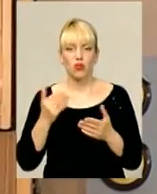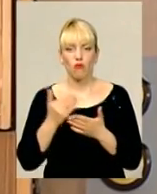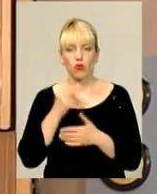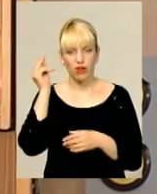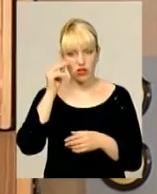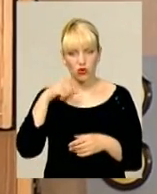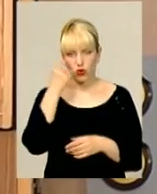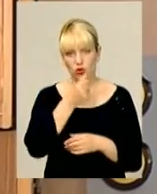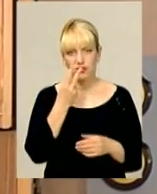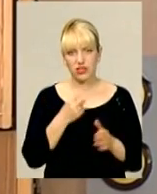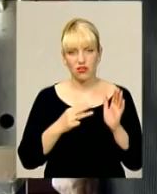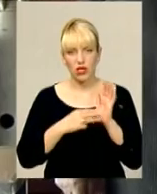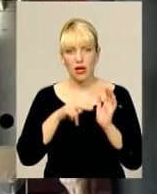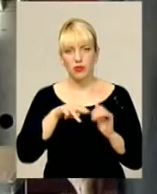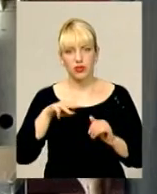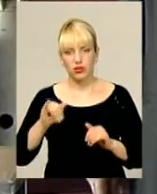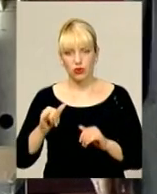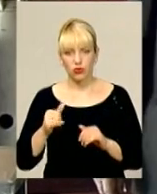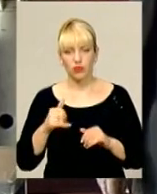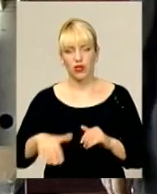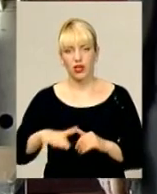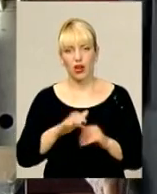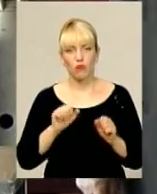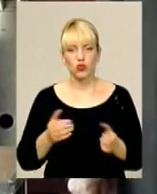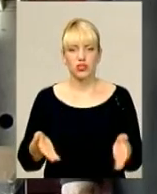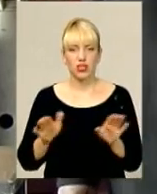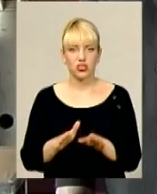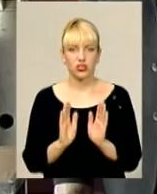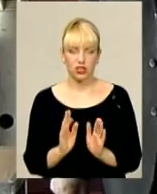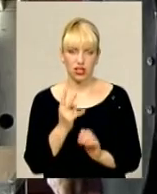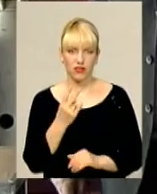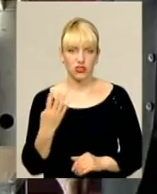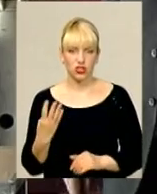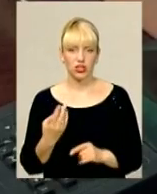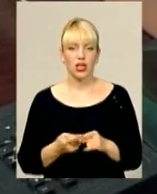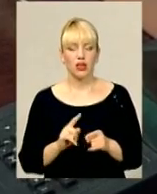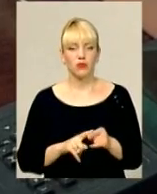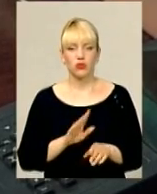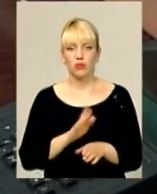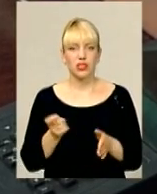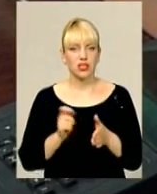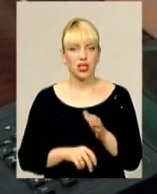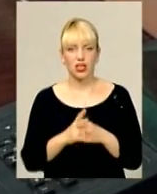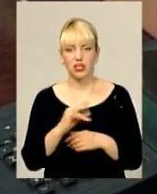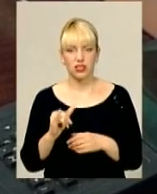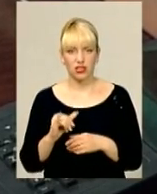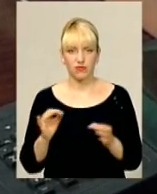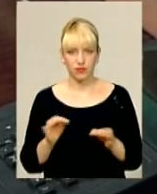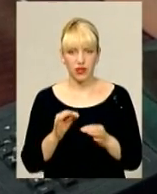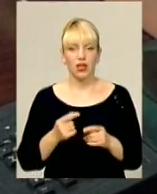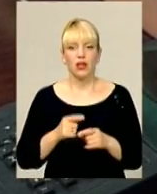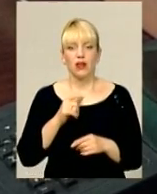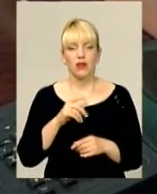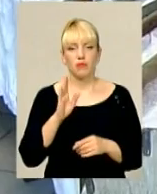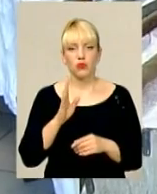навчального року з 28 профтехзакладів краю можуть залишитися 24. І при цьому не закриють жодного. Йдеться про об'єднання